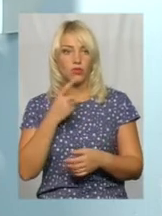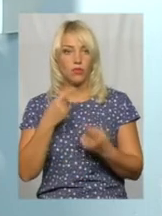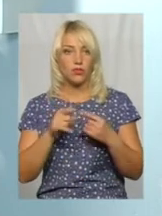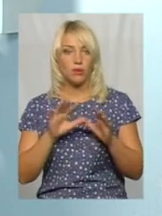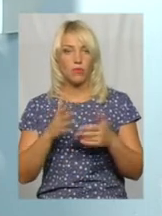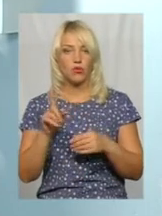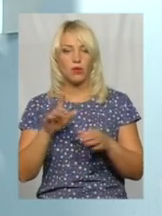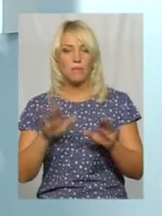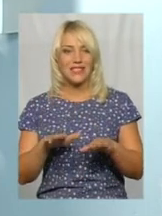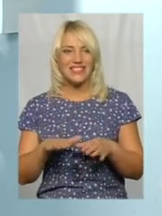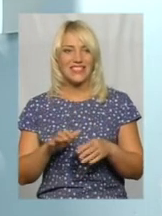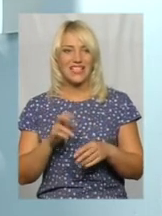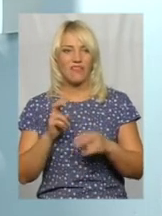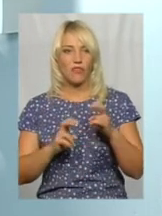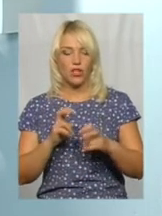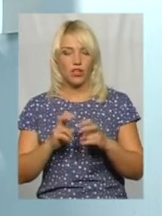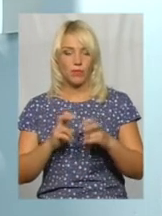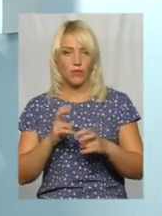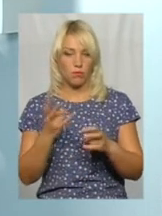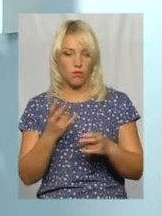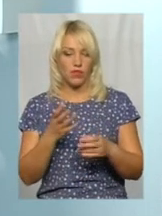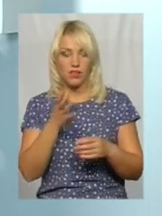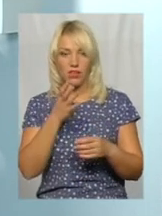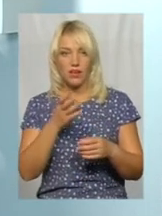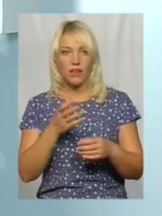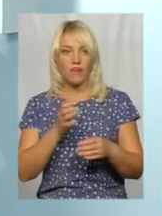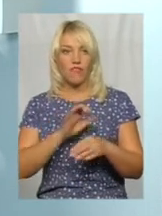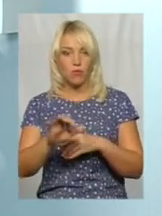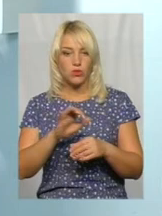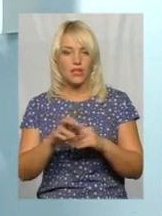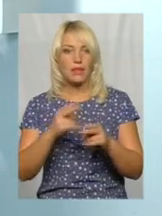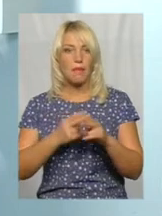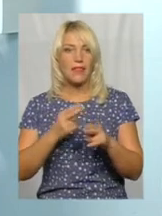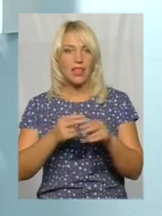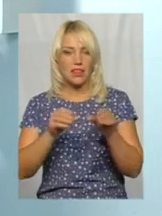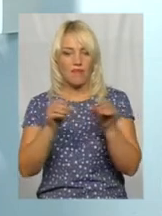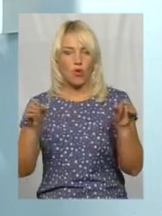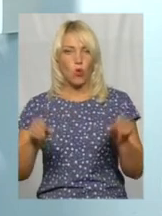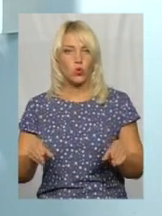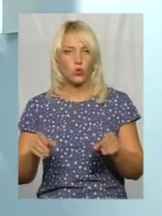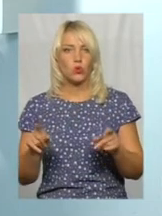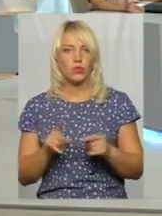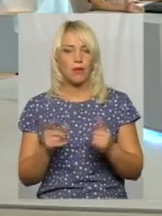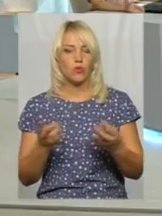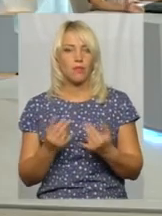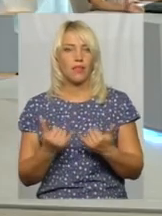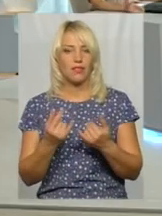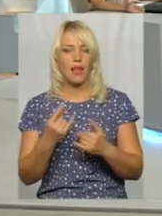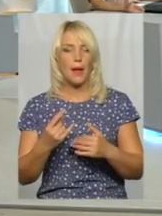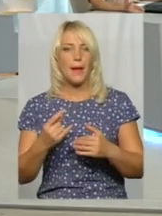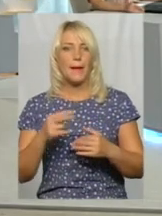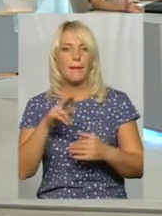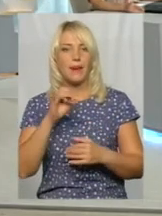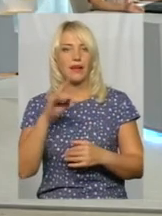мають вчасно підхопити це і випускати ті металеві конструкції, які потрібно для парти. Тому що кришки